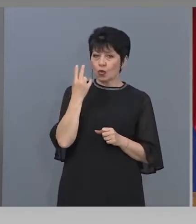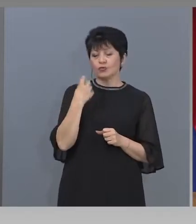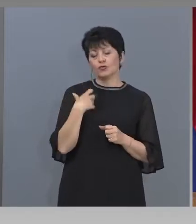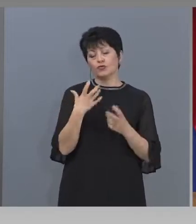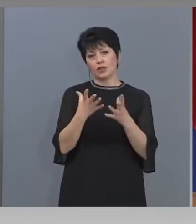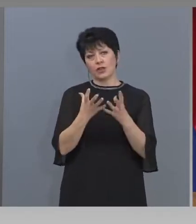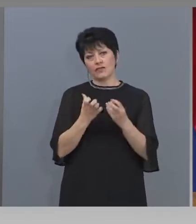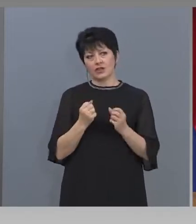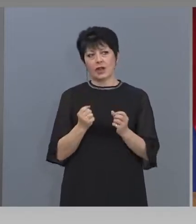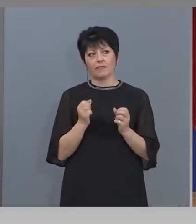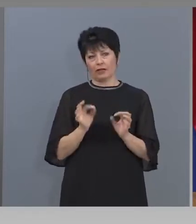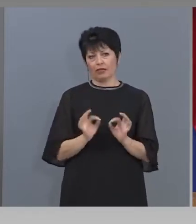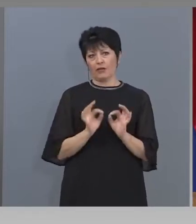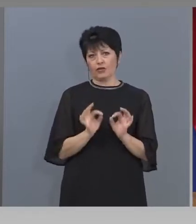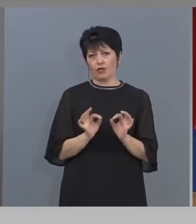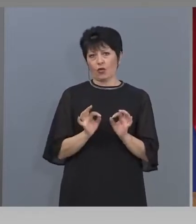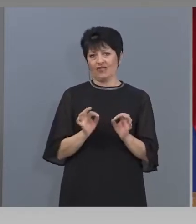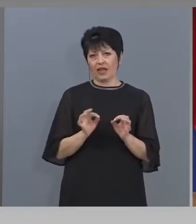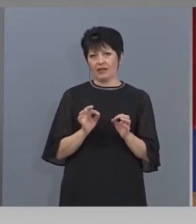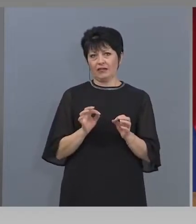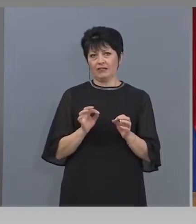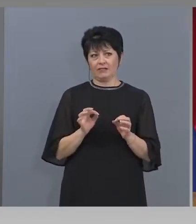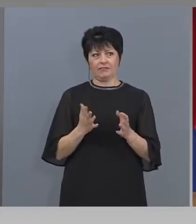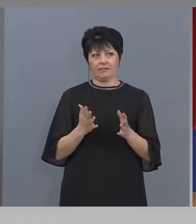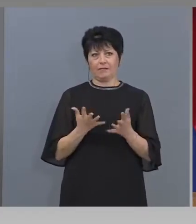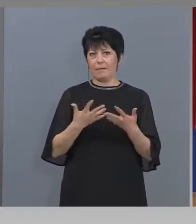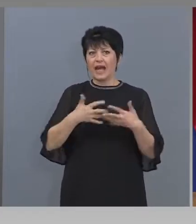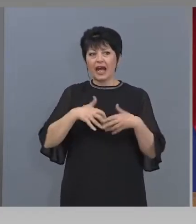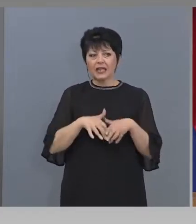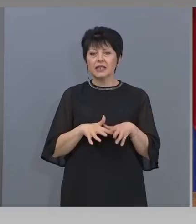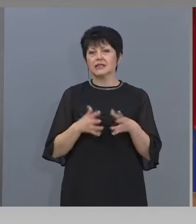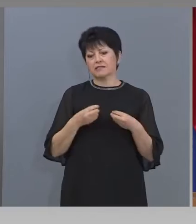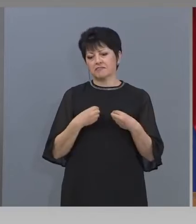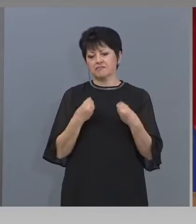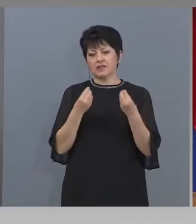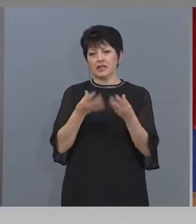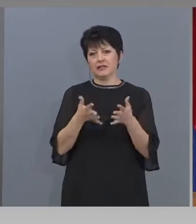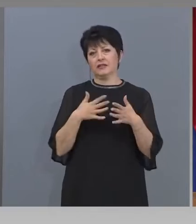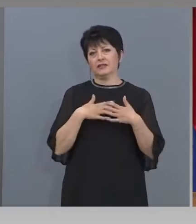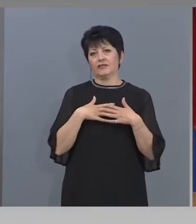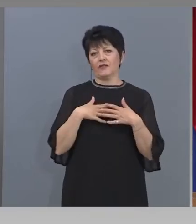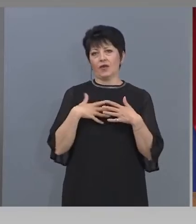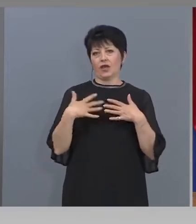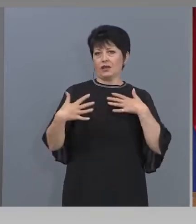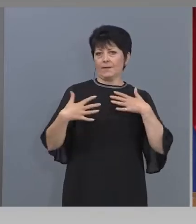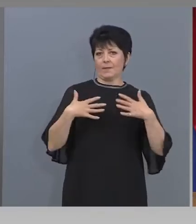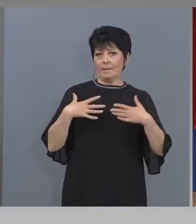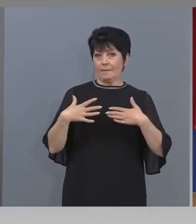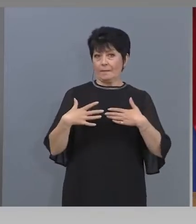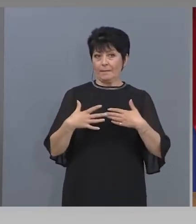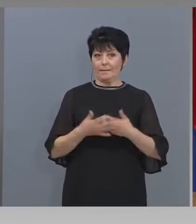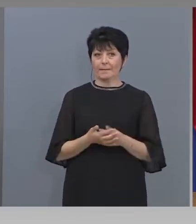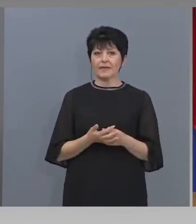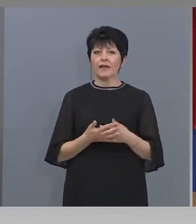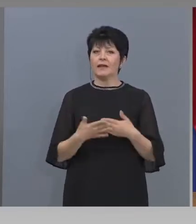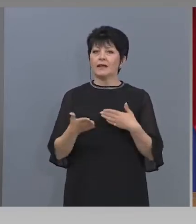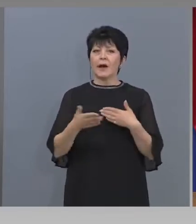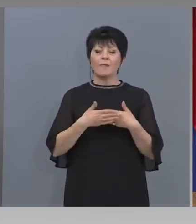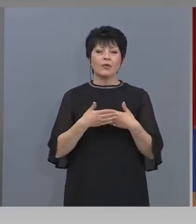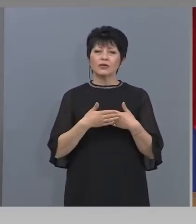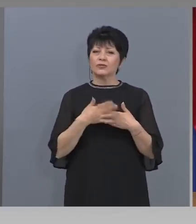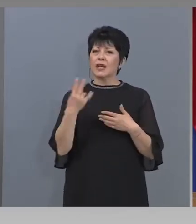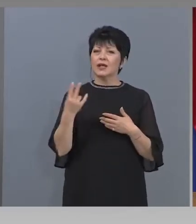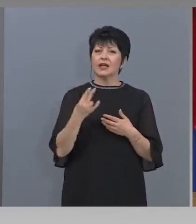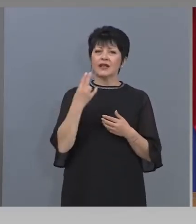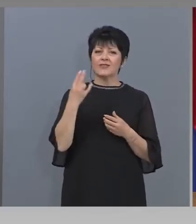съответния механизъм да представят своя продукция и да са минимално застръшени. По отношение на